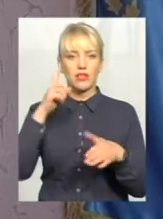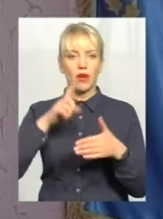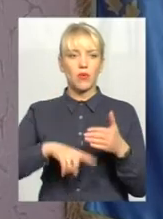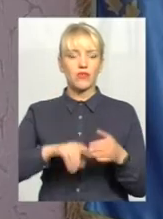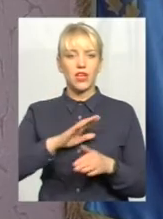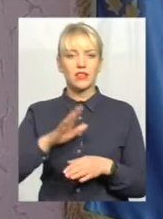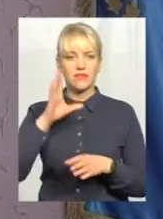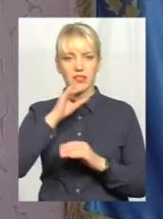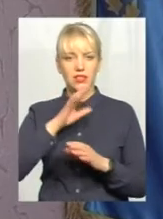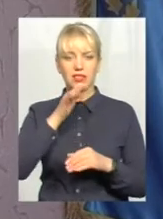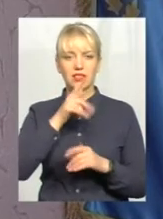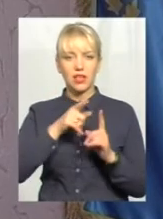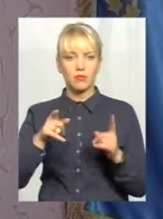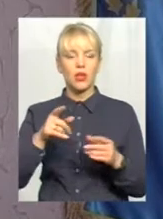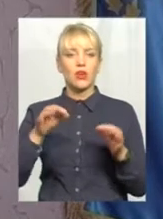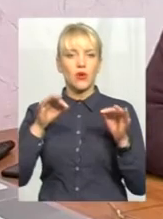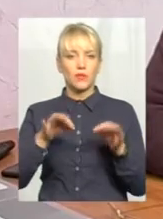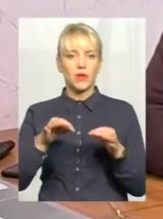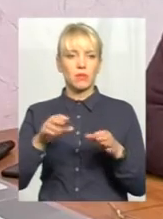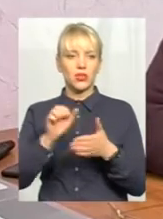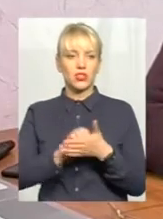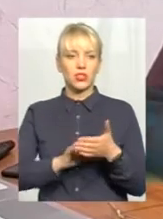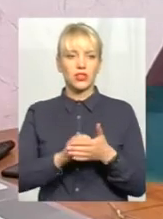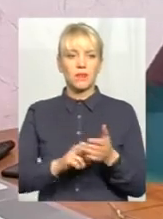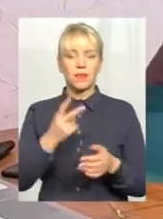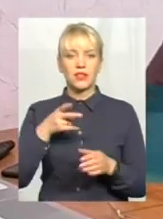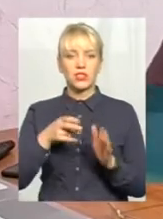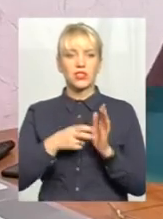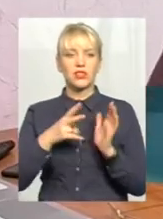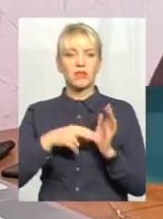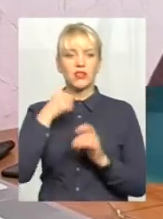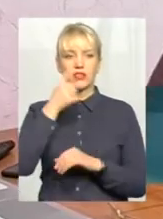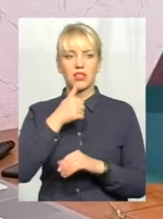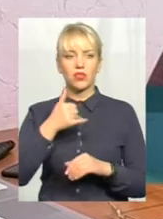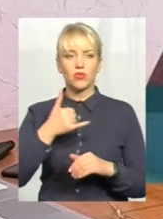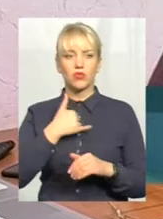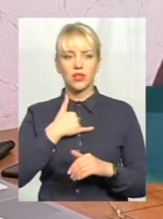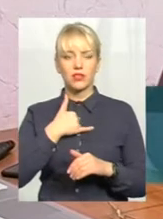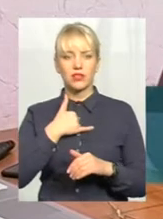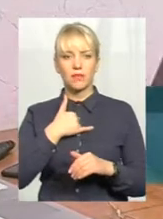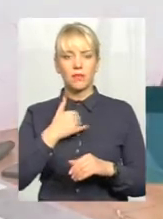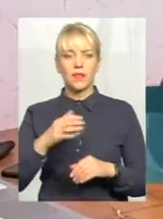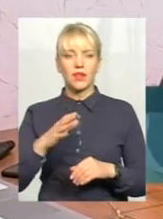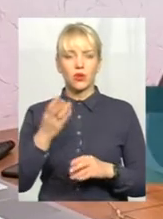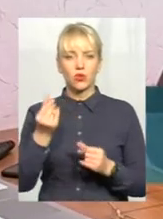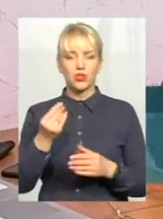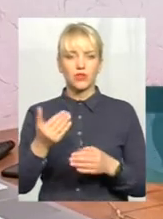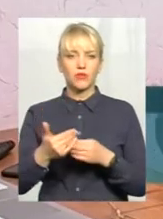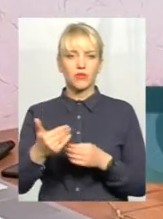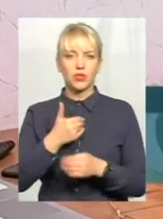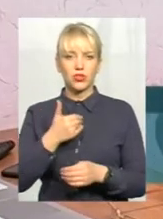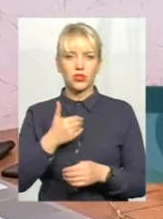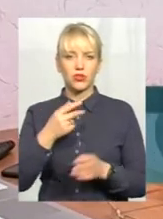вклалися у деревини з об'єктивних причин. 2017 рік нам коштів прийшло 6 мільйонів